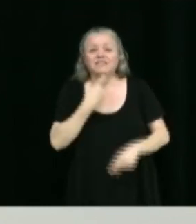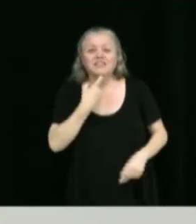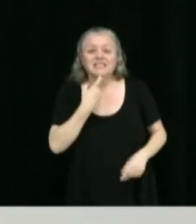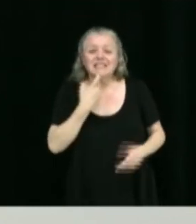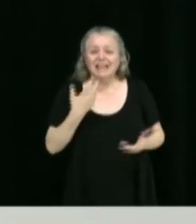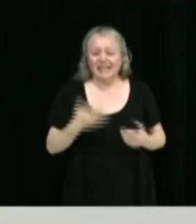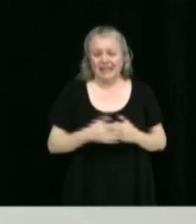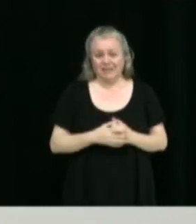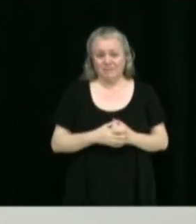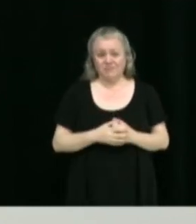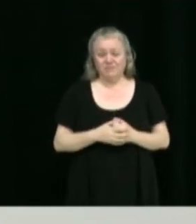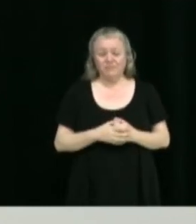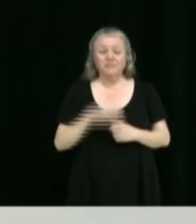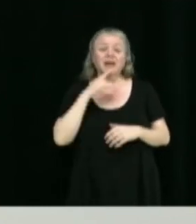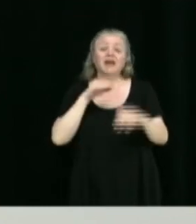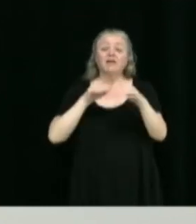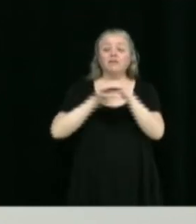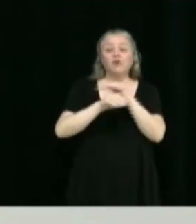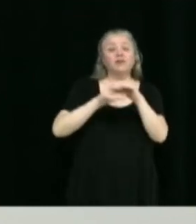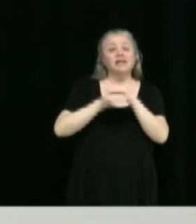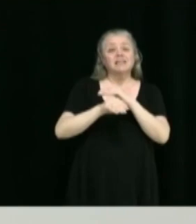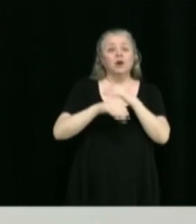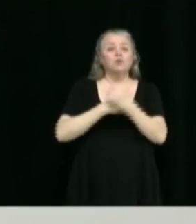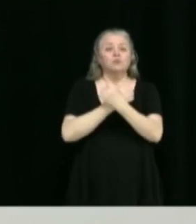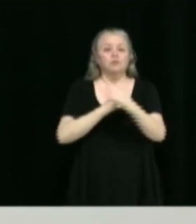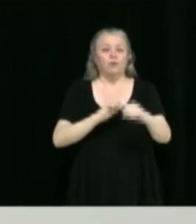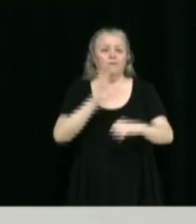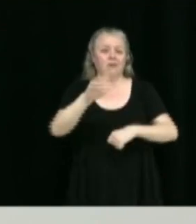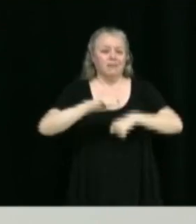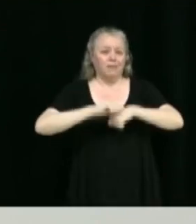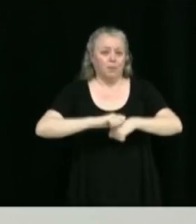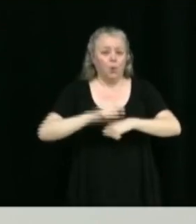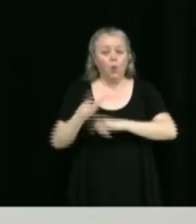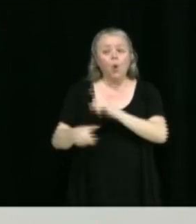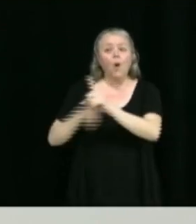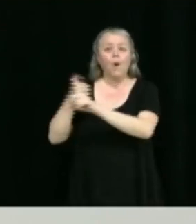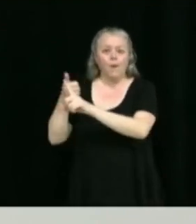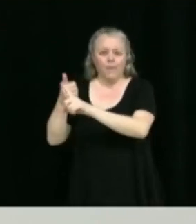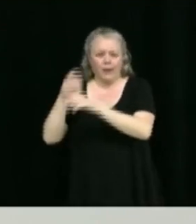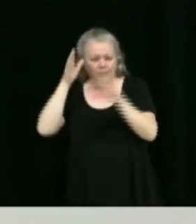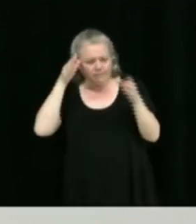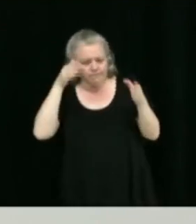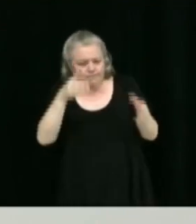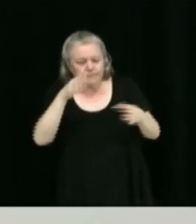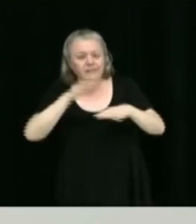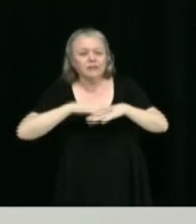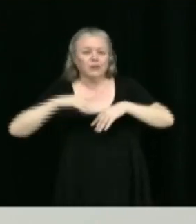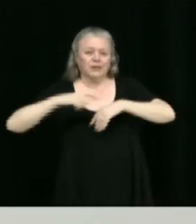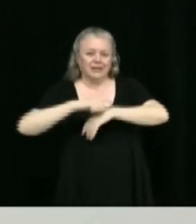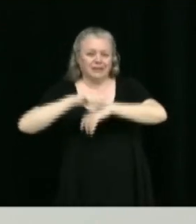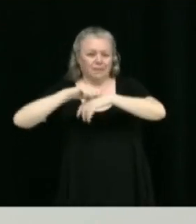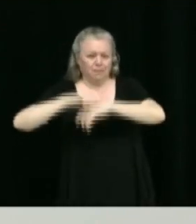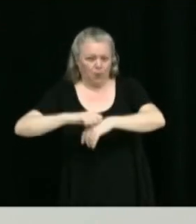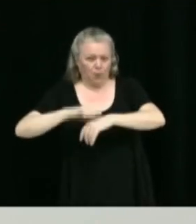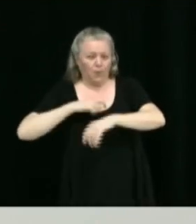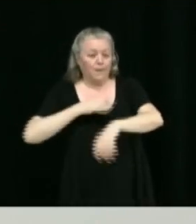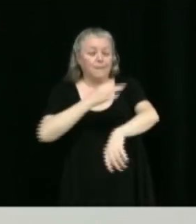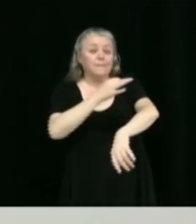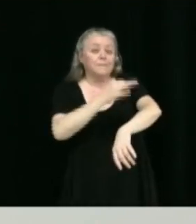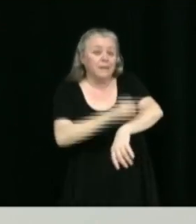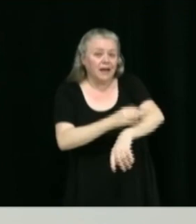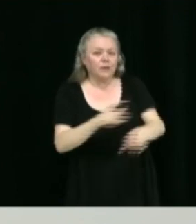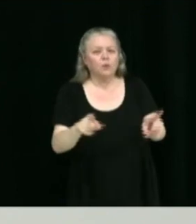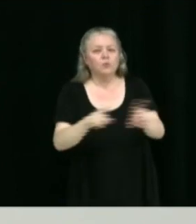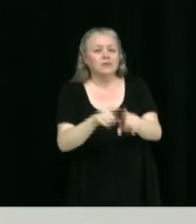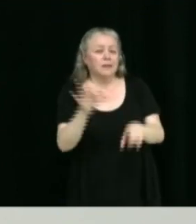Sauve-Ta-Pau se consacre à la lutte contre les cancers de la peau, autres que le mélanome, le mélanome et le mélanome oculaire,